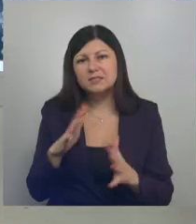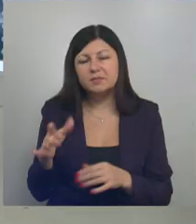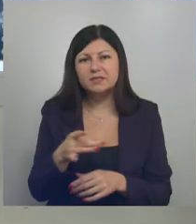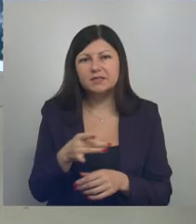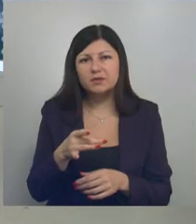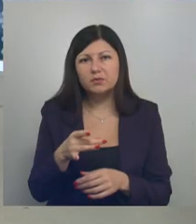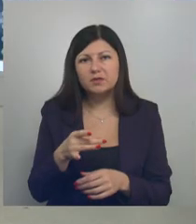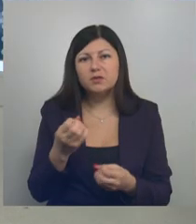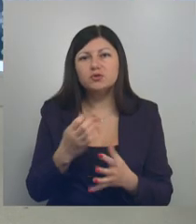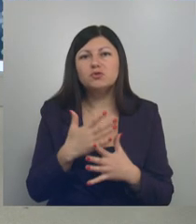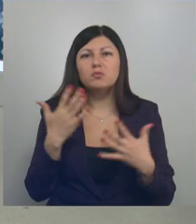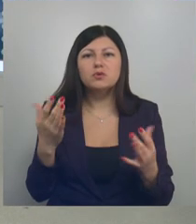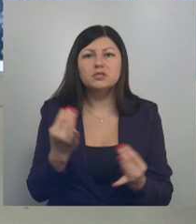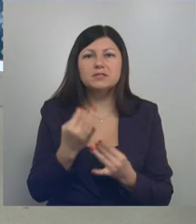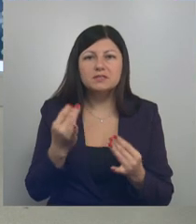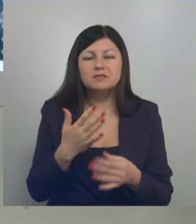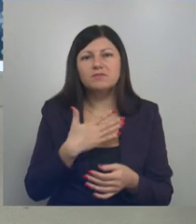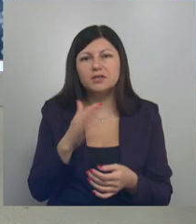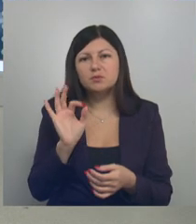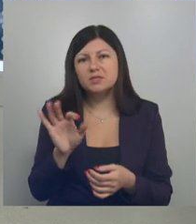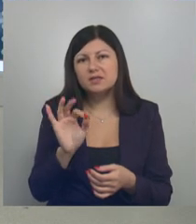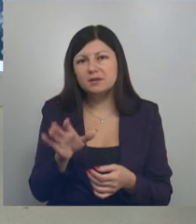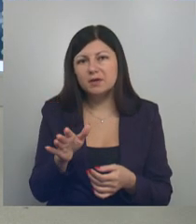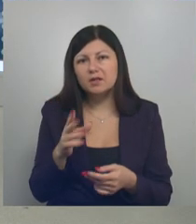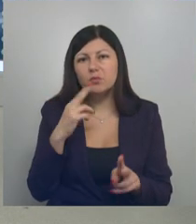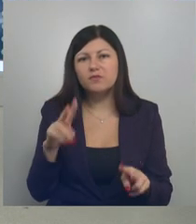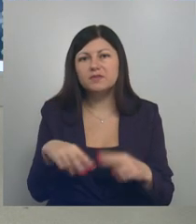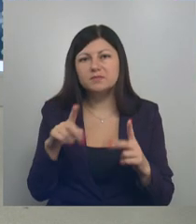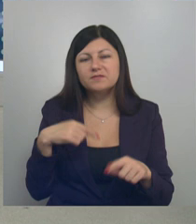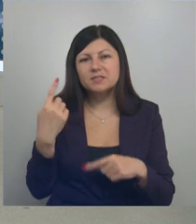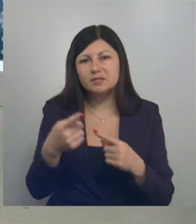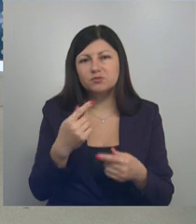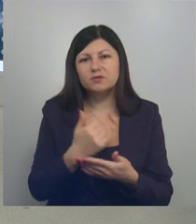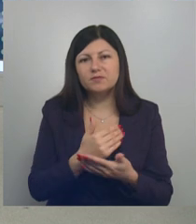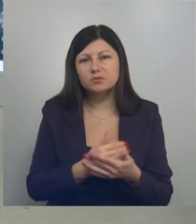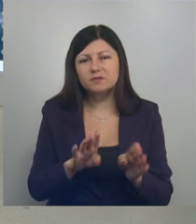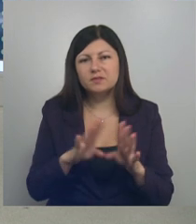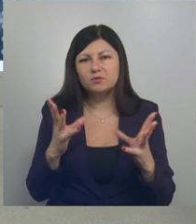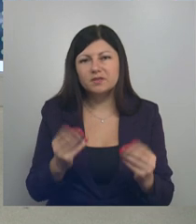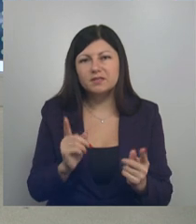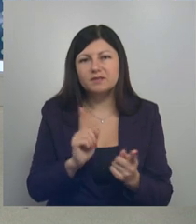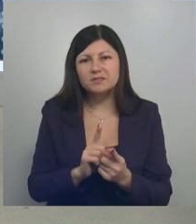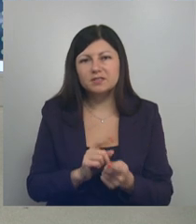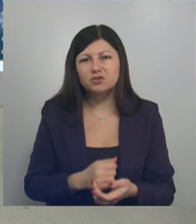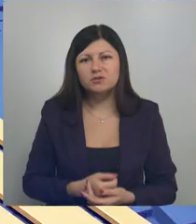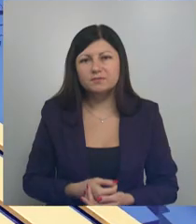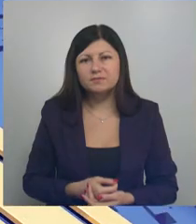региона. Еще больше интересного в нашем телеграм-канале. Увидимся уже в следующих выпусках такого дня. До встречи.